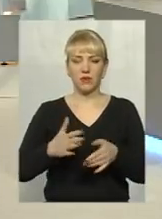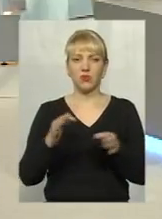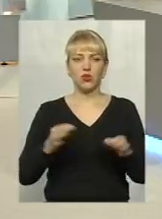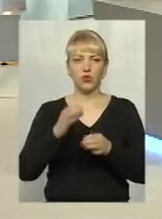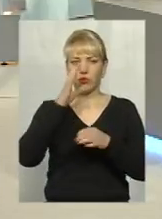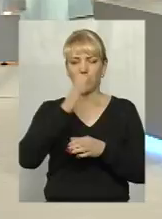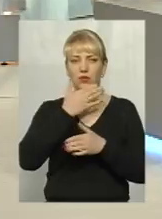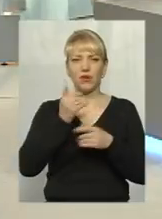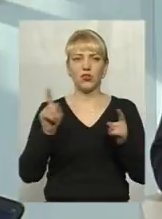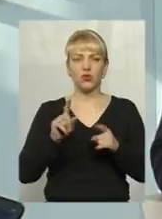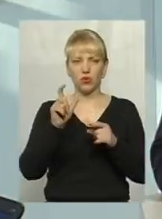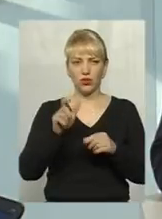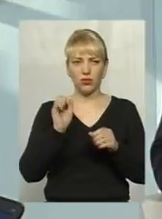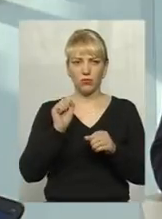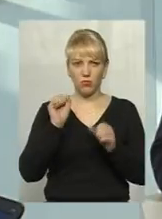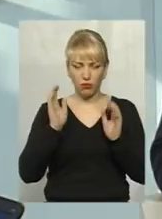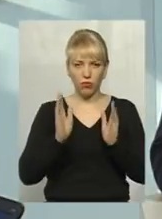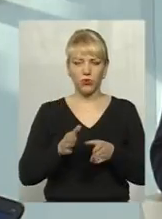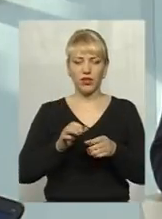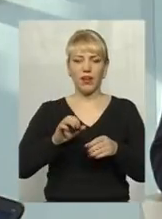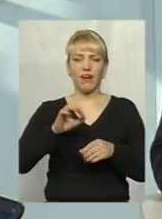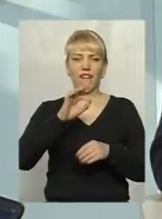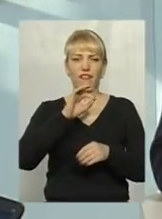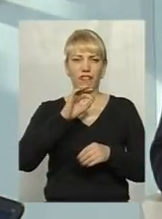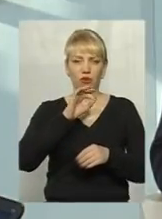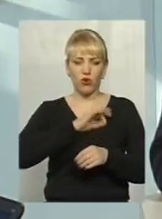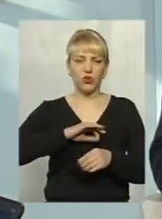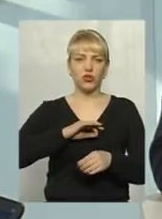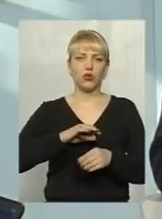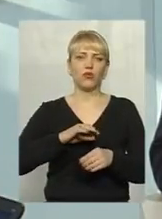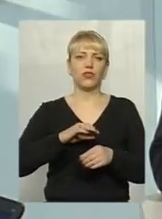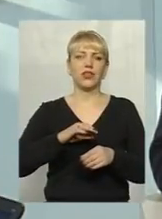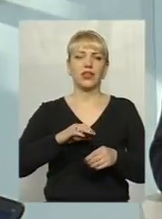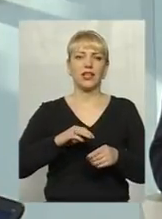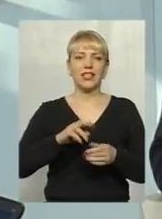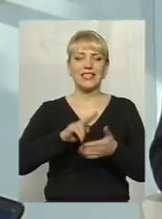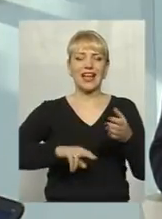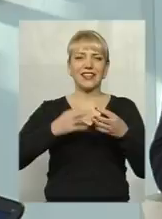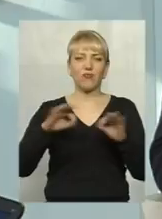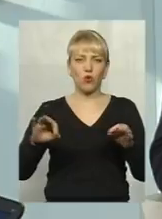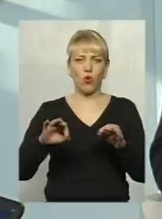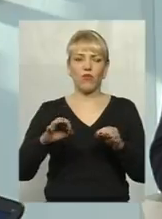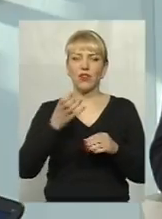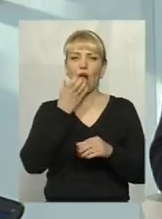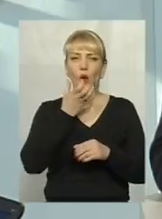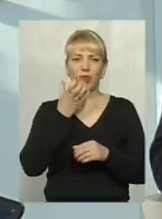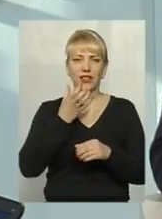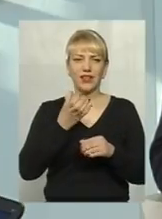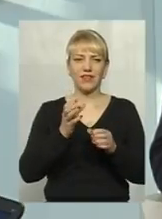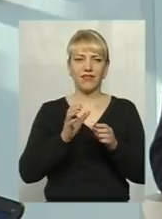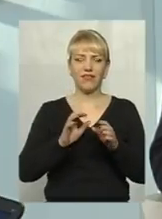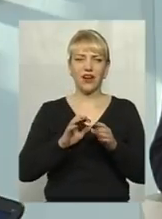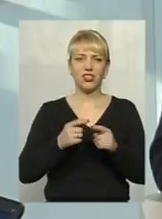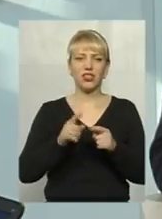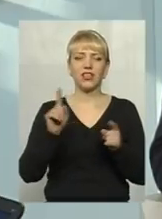людина буде використовувати справний сертифікований обігрівач в справній електромережі,